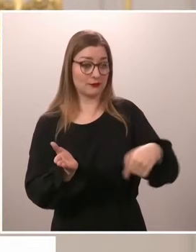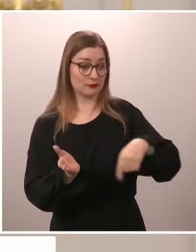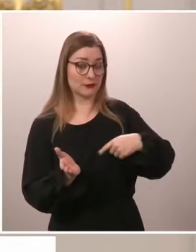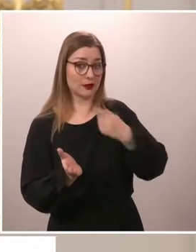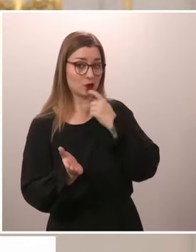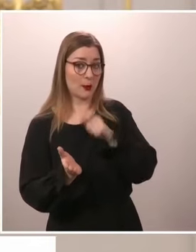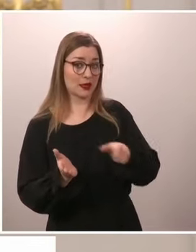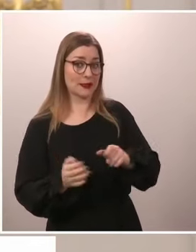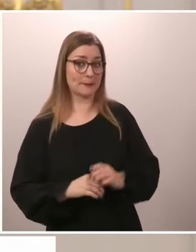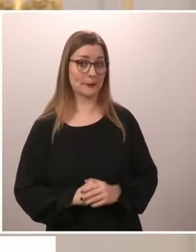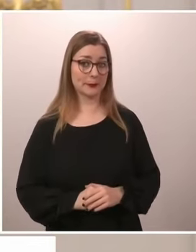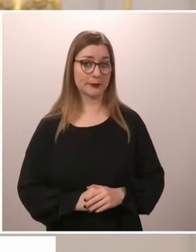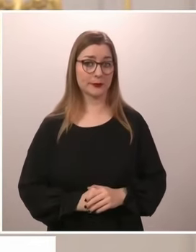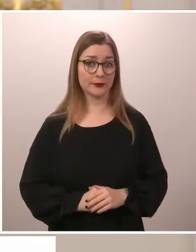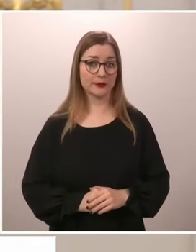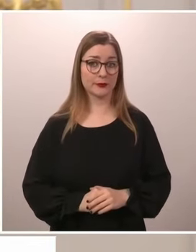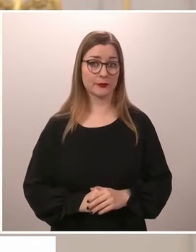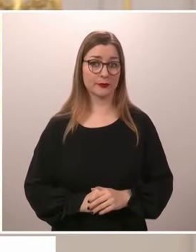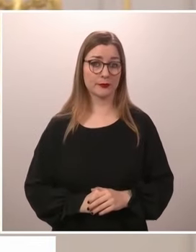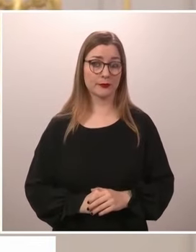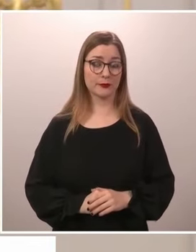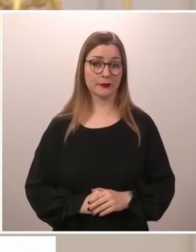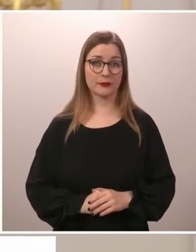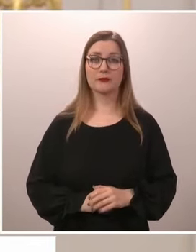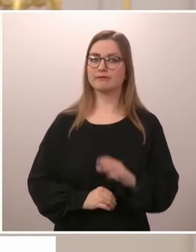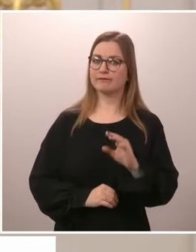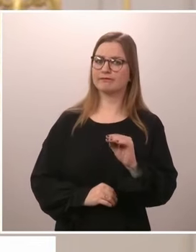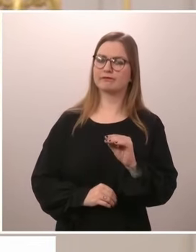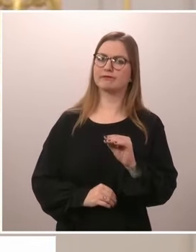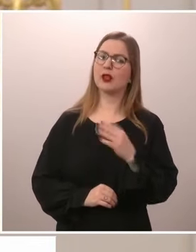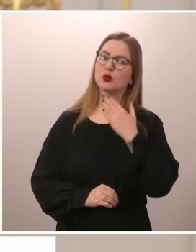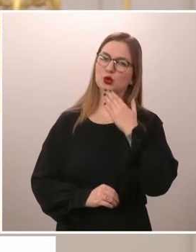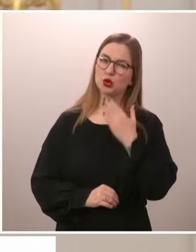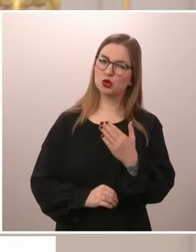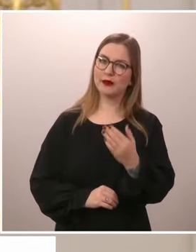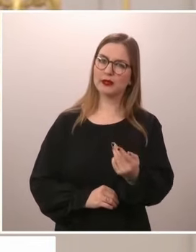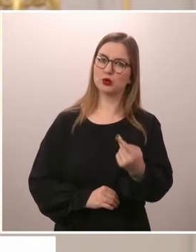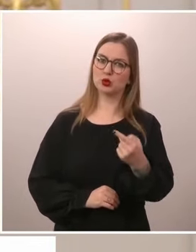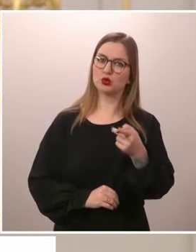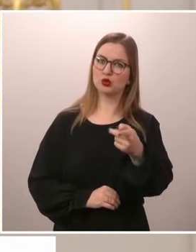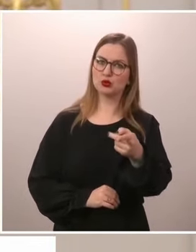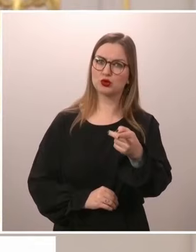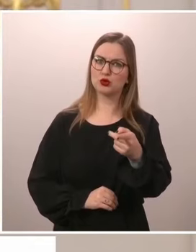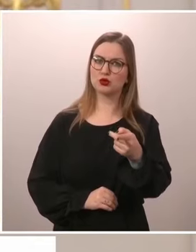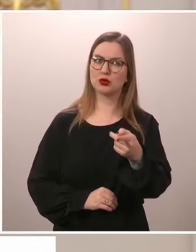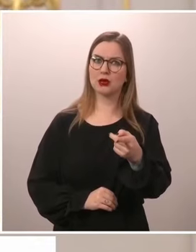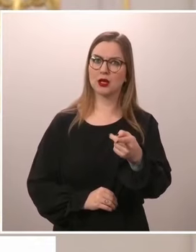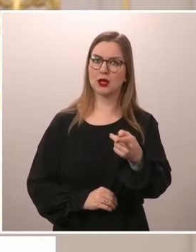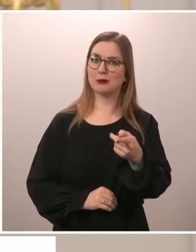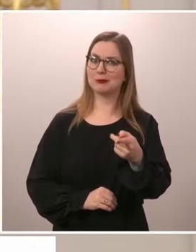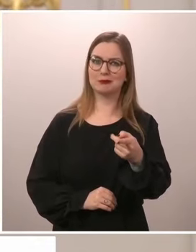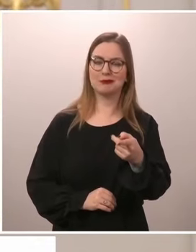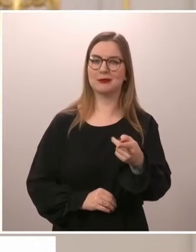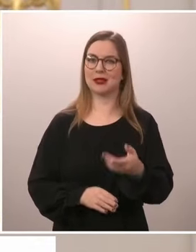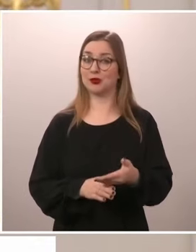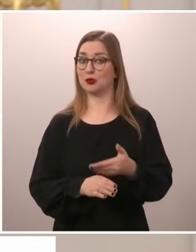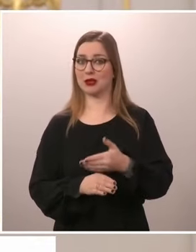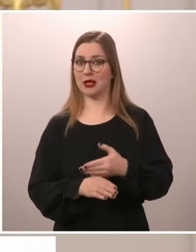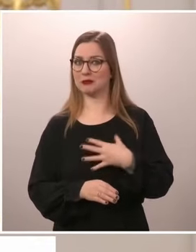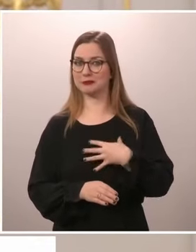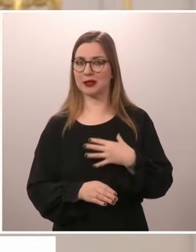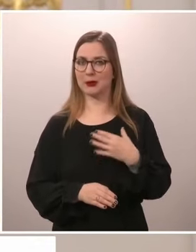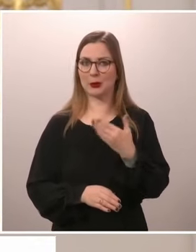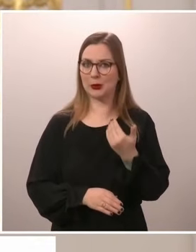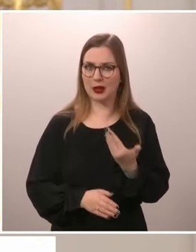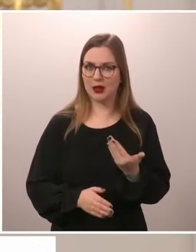Tuo on oikein hyvä kysymys. En oikeastaan olettanut sitä saavani, mutta sanotakoon näin, että